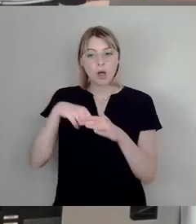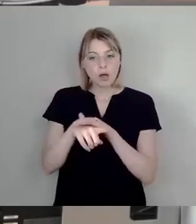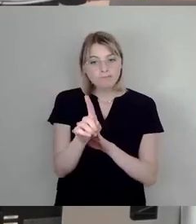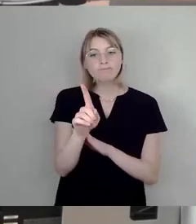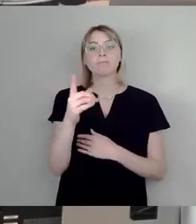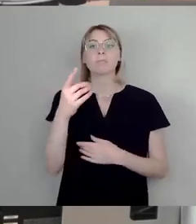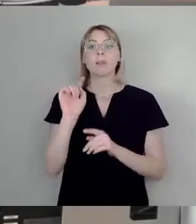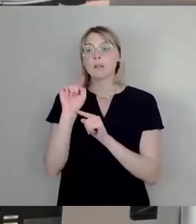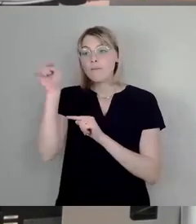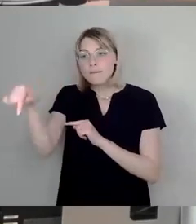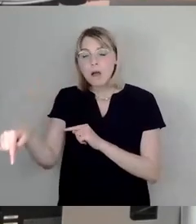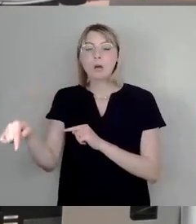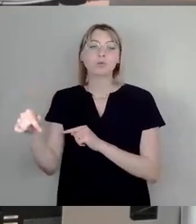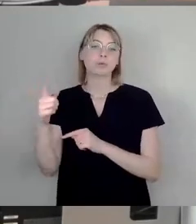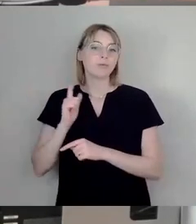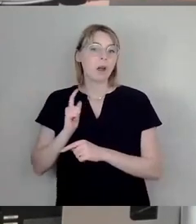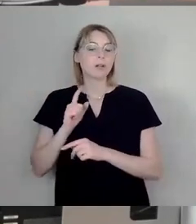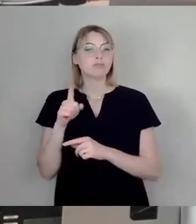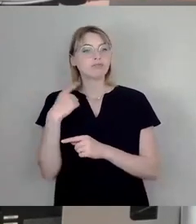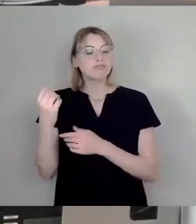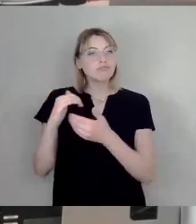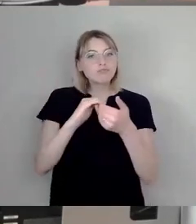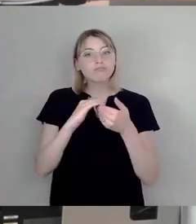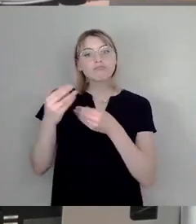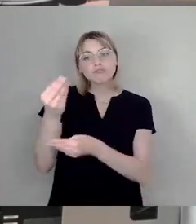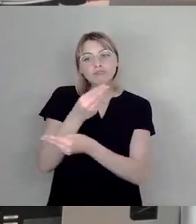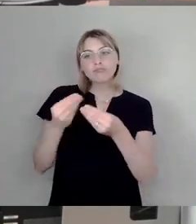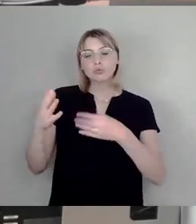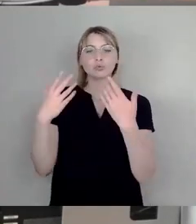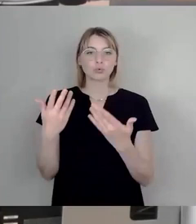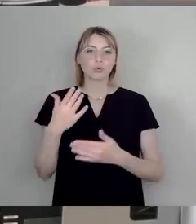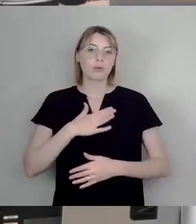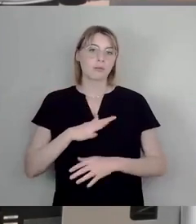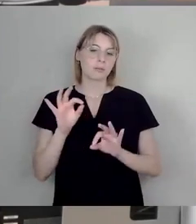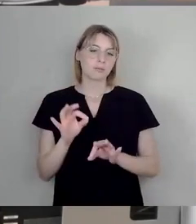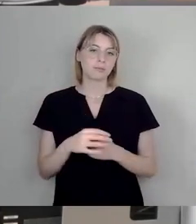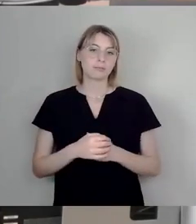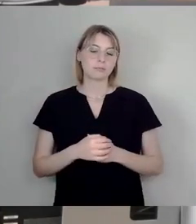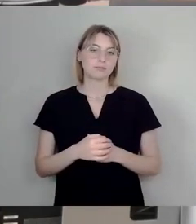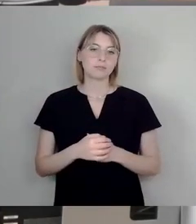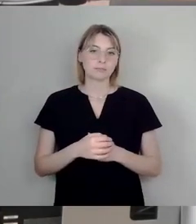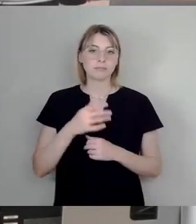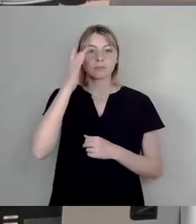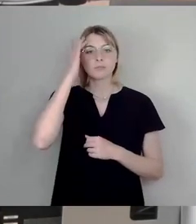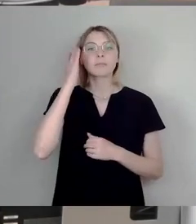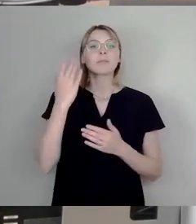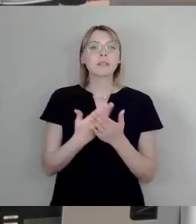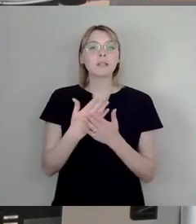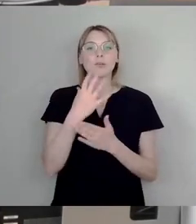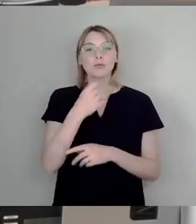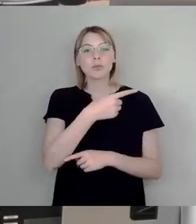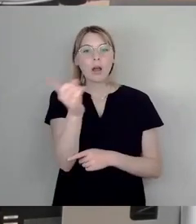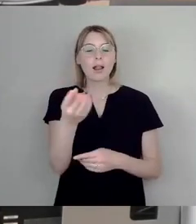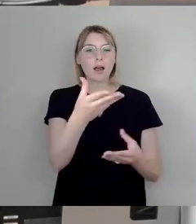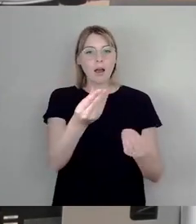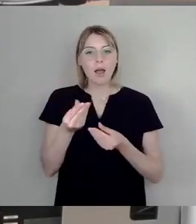auszutauschen. Ich kann sie alle wahrscheinlich leider nicht, sie werden lange hier sitzen, aber ansonsten einladen. Heute ist die lange Nacht